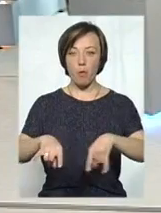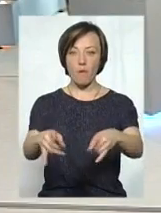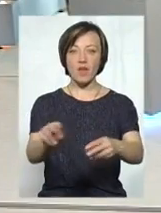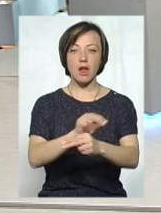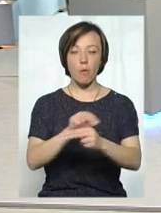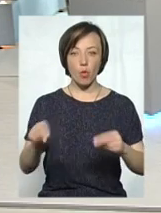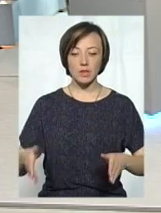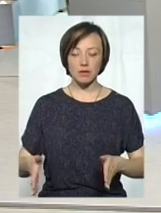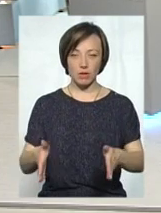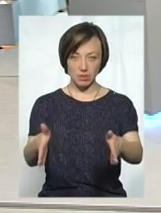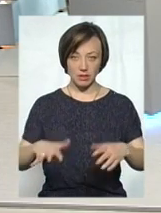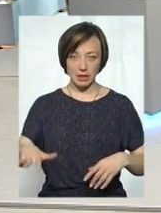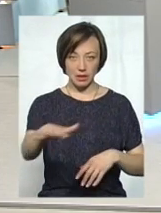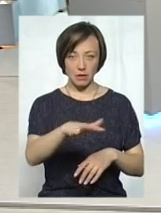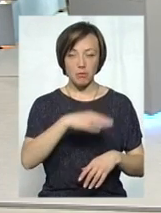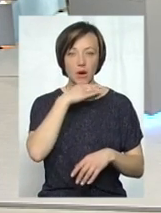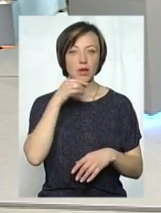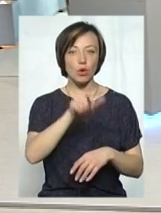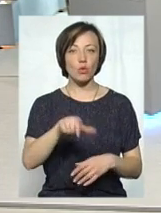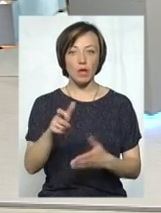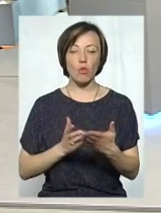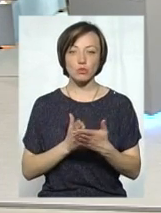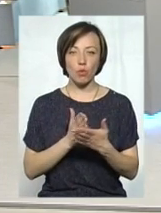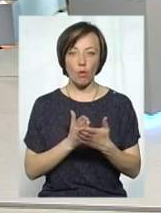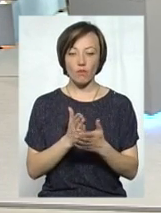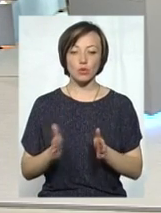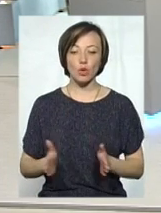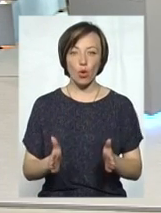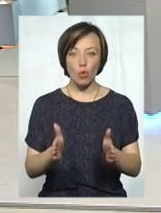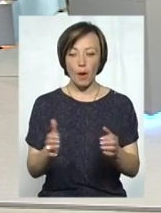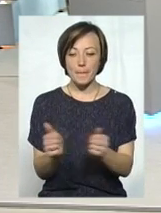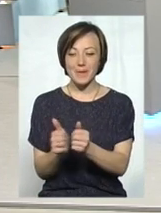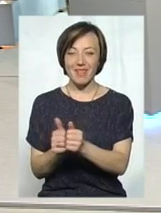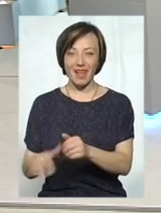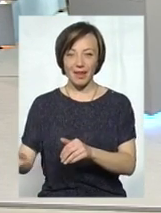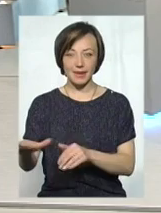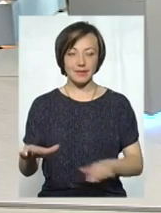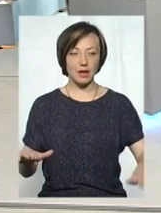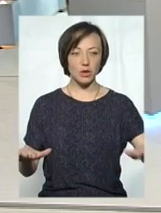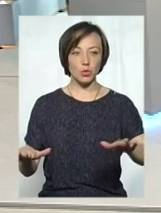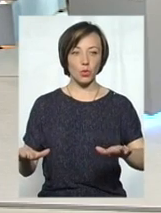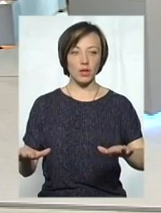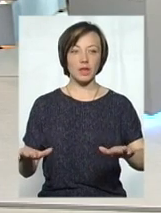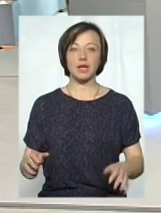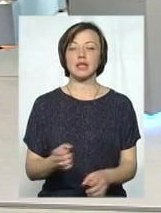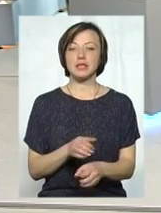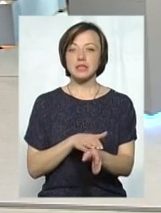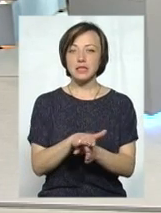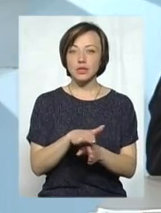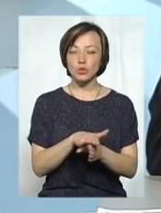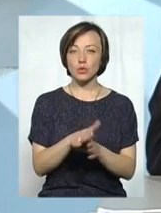області, де багато людей обслуговують відповідно дороги, прилеглі території, здійснюють